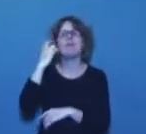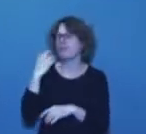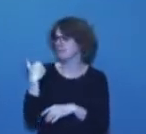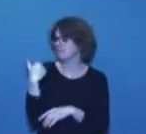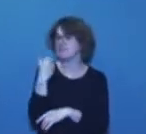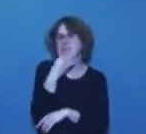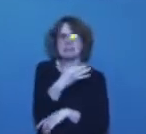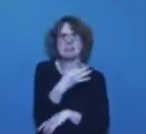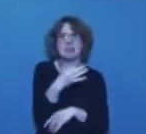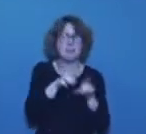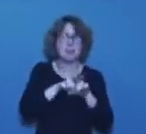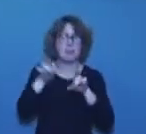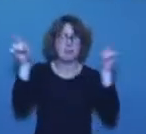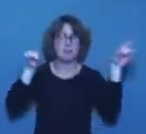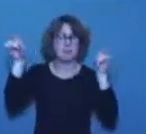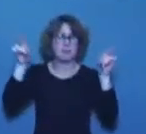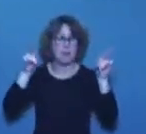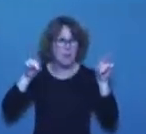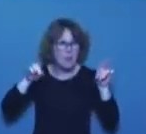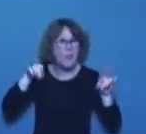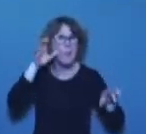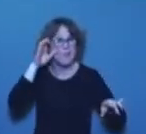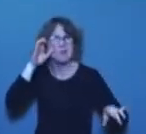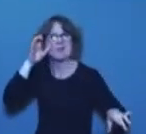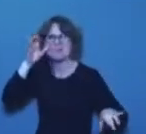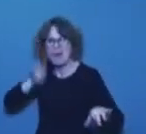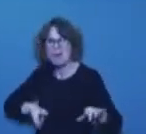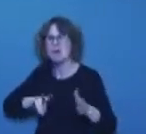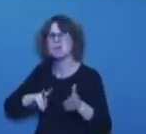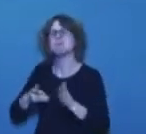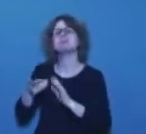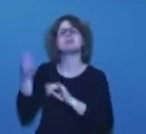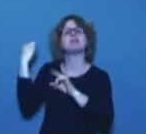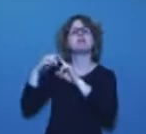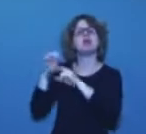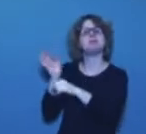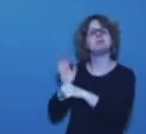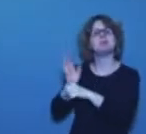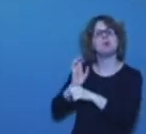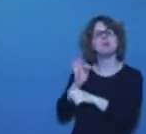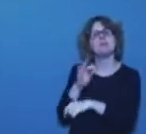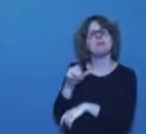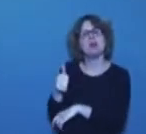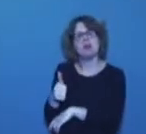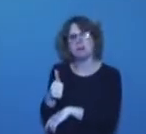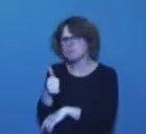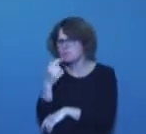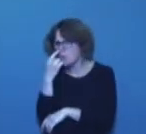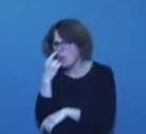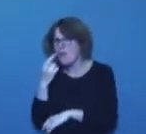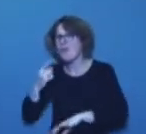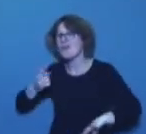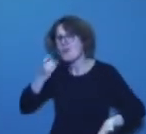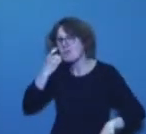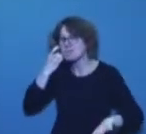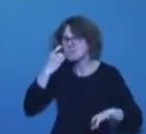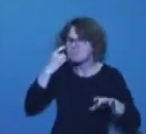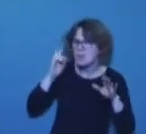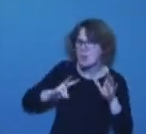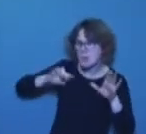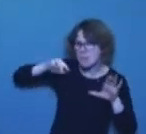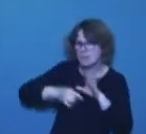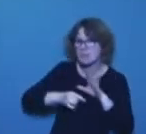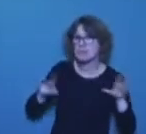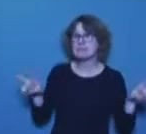un instant. Est-ce que vous avez bien écouté ce qu'il a dit l'autre soir à la télévision dans ce débat ?